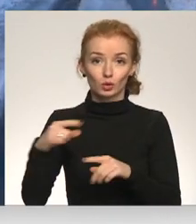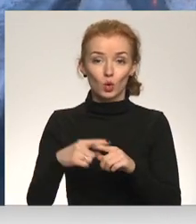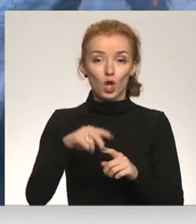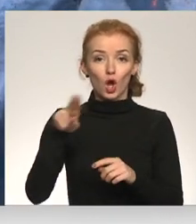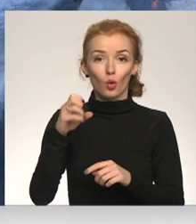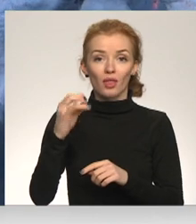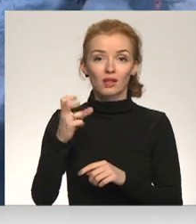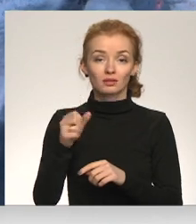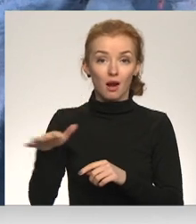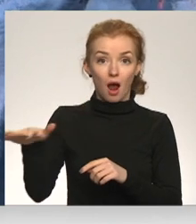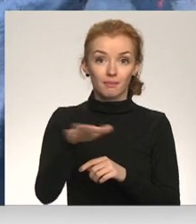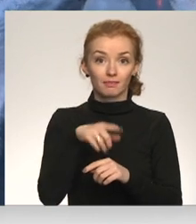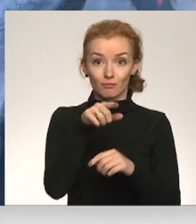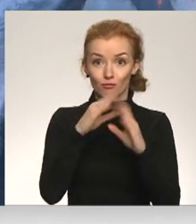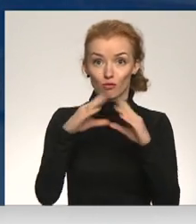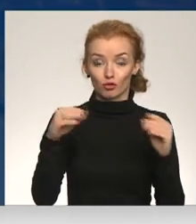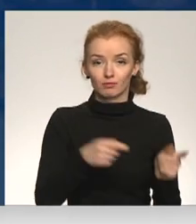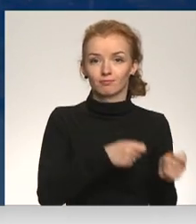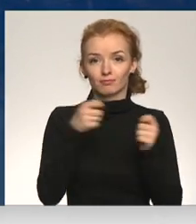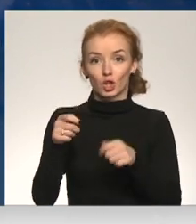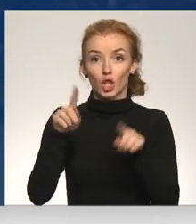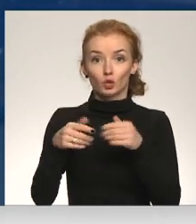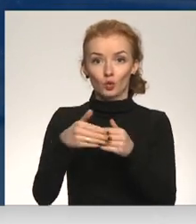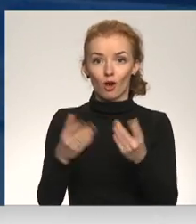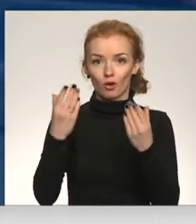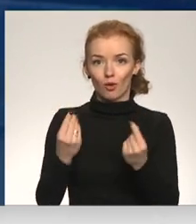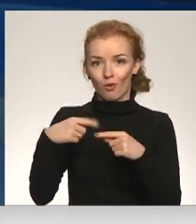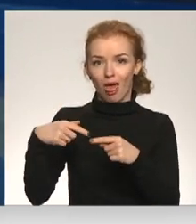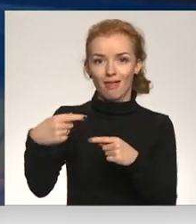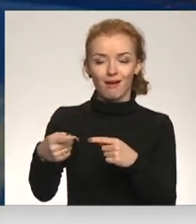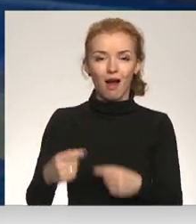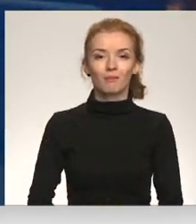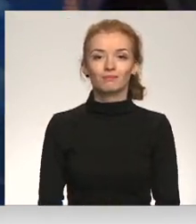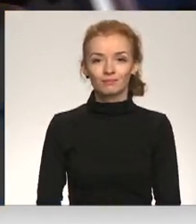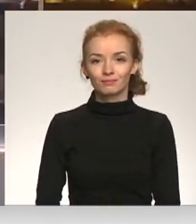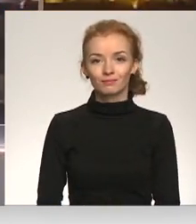pievārtē sasniegs jau tuvākajās dienās. Matar Līcīti, Ienku, Skraudiņš, Latvijas televīzija.